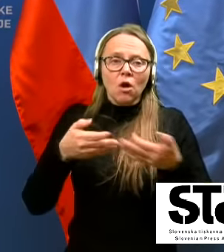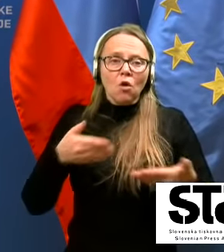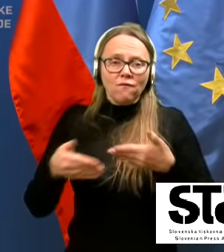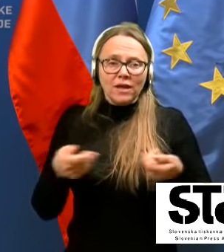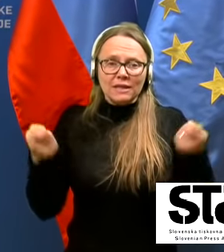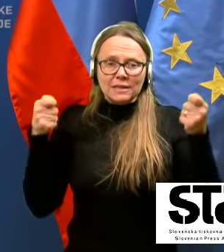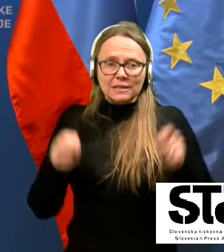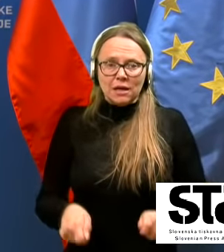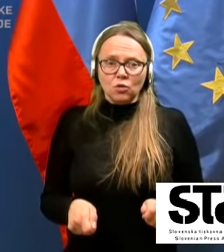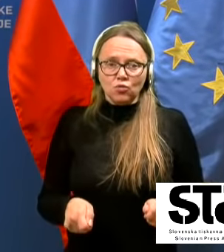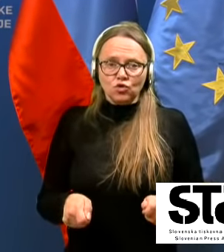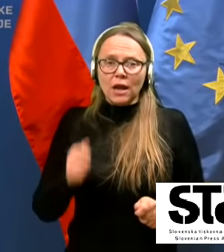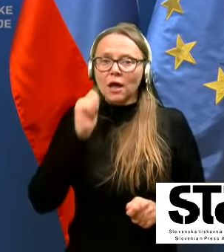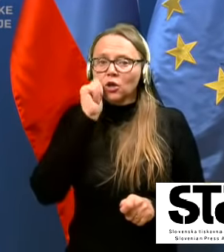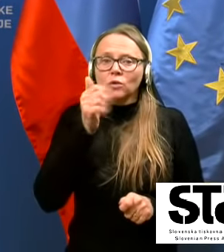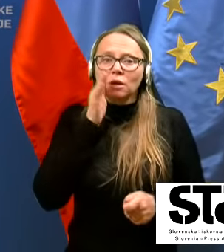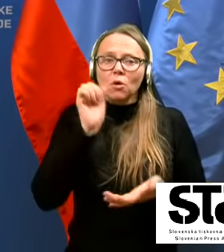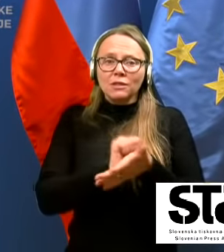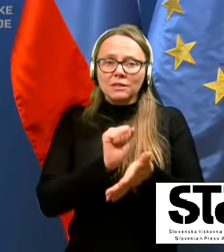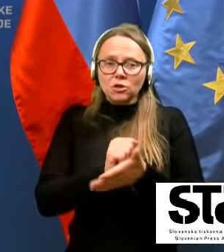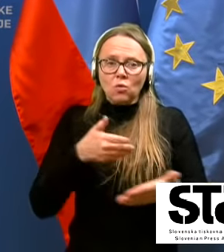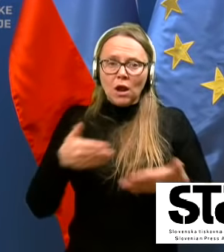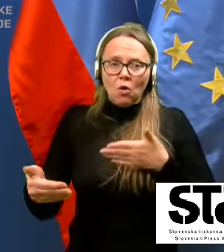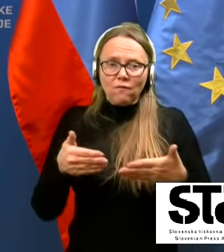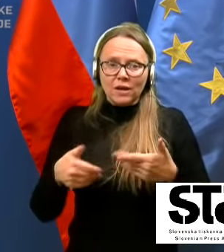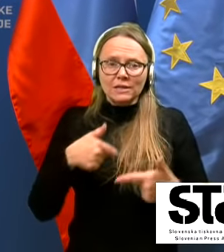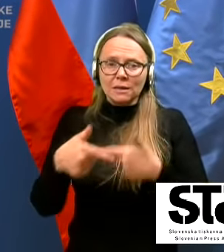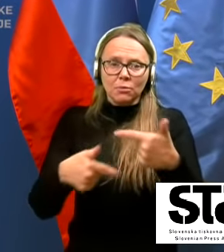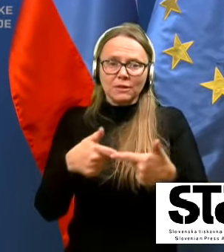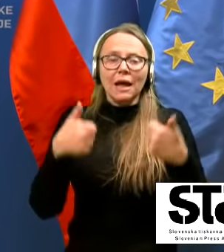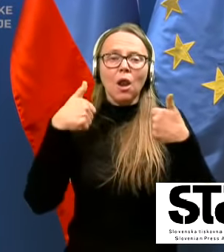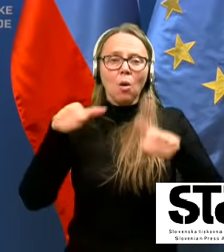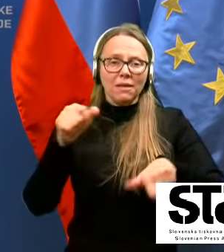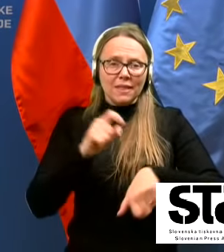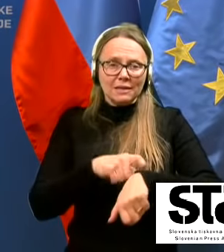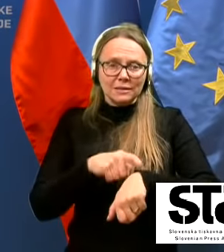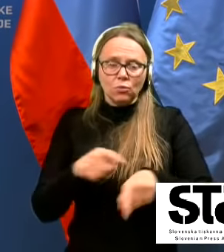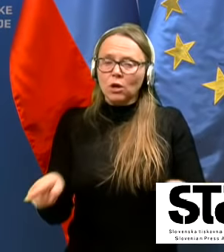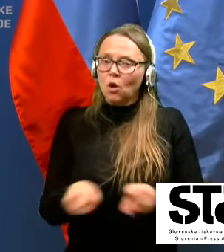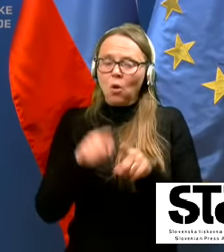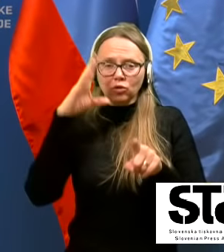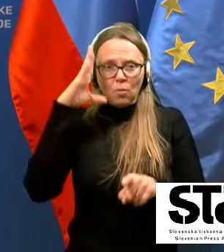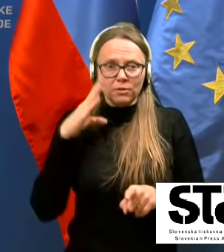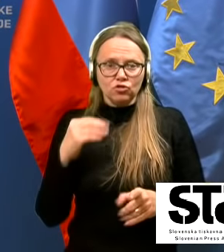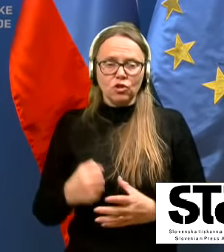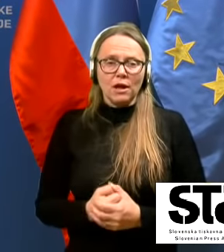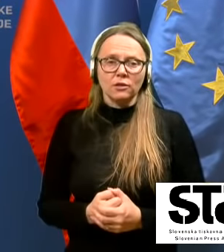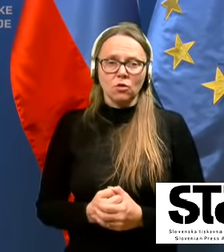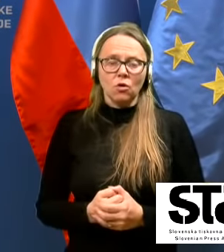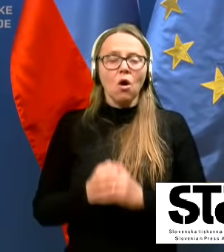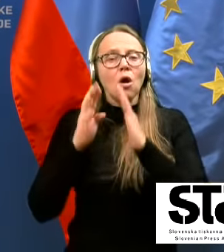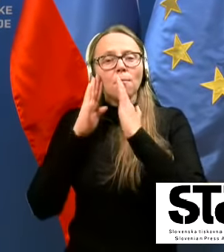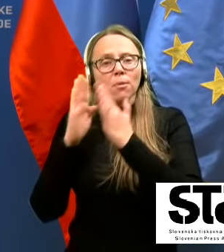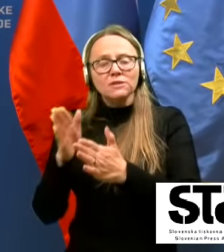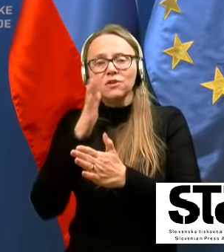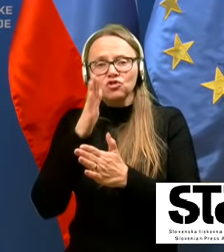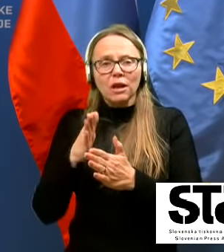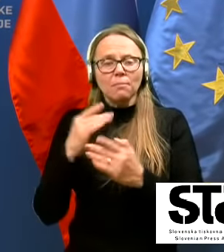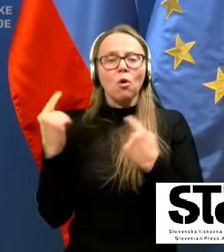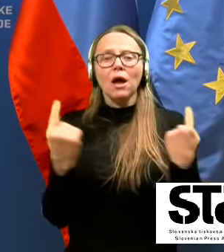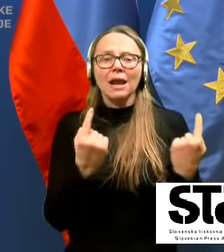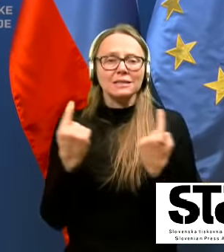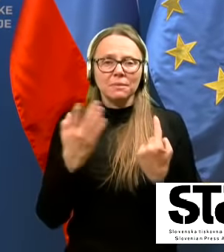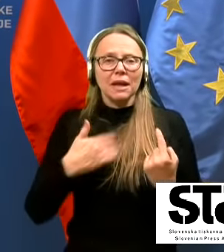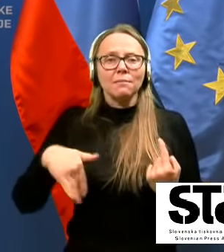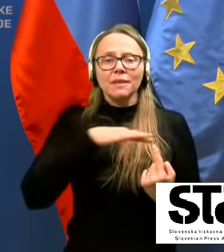zaključena. Jutri bo tiskovna konferenca potekala ob 11. uri, tako kot običajno. posvečena bo razmeram